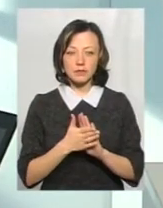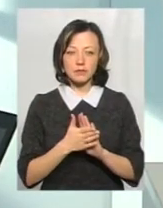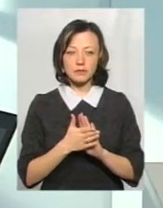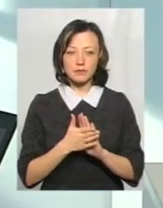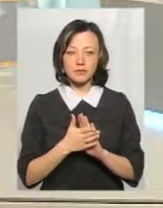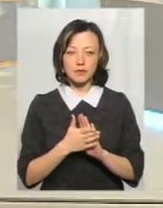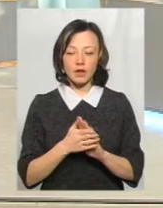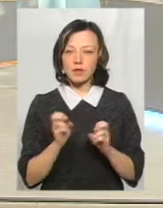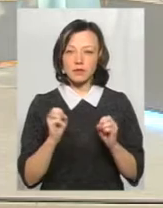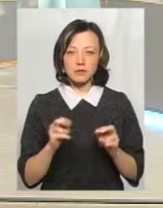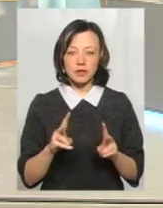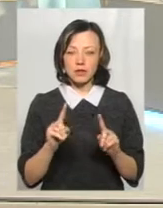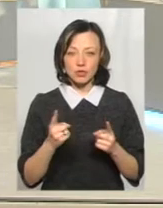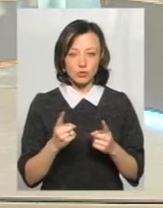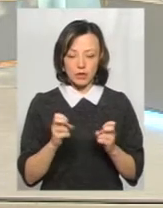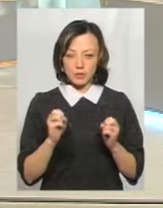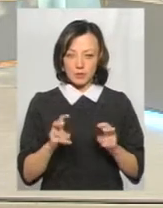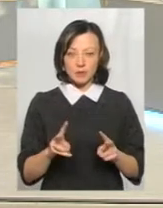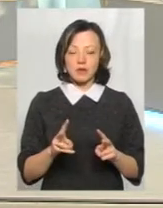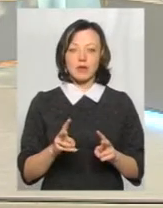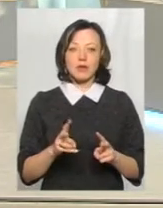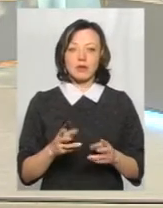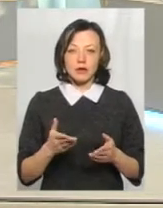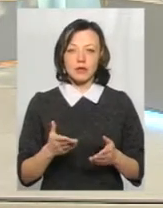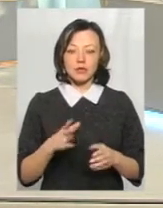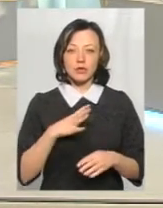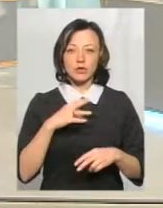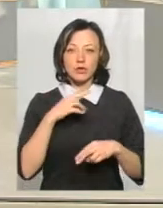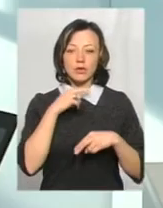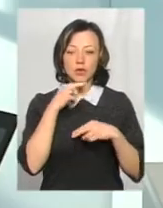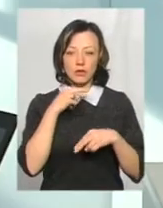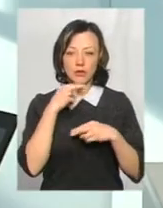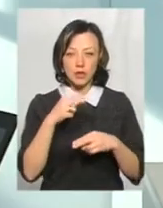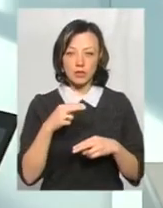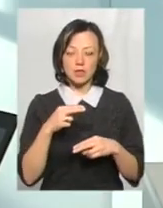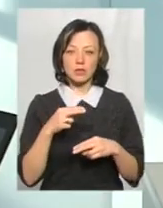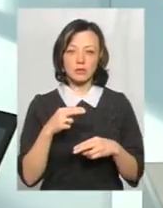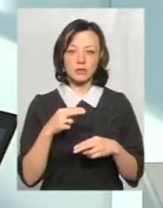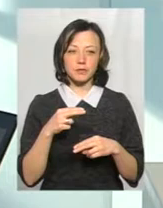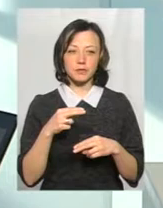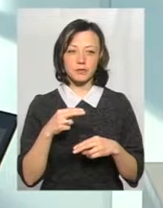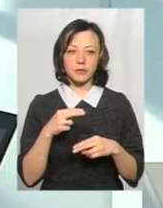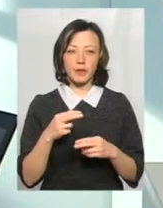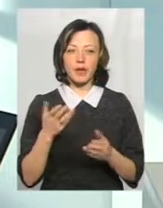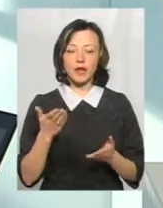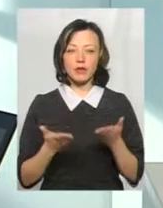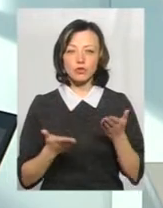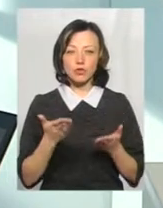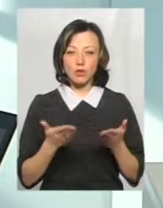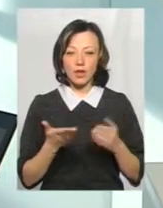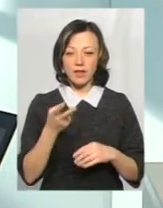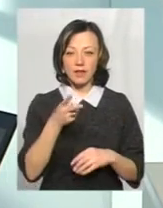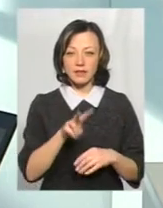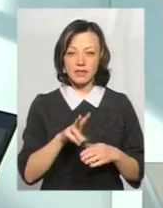Але ж це дуже небезпечно. Це дуже небезпечно, нас заставляє бути дуже настороженими. Якщо ці дві